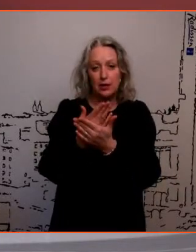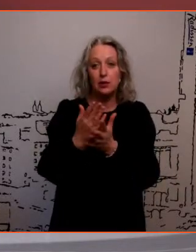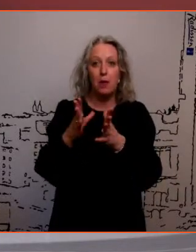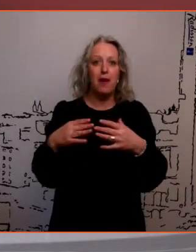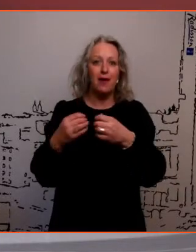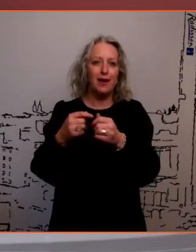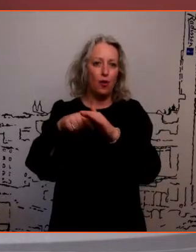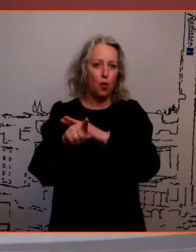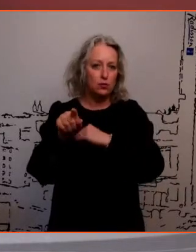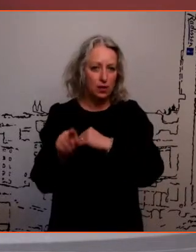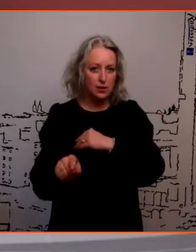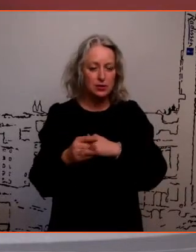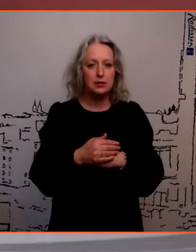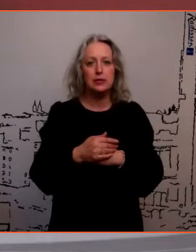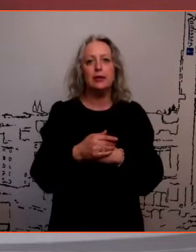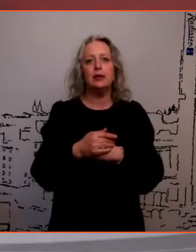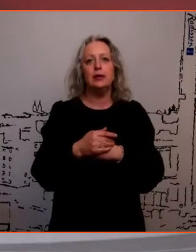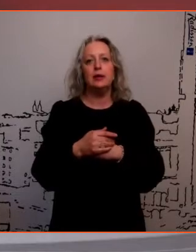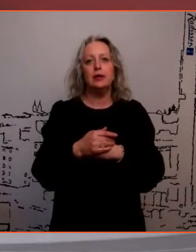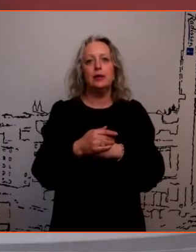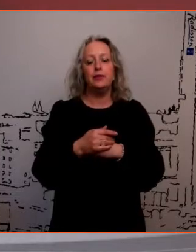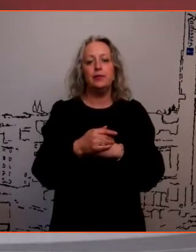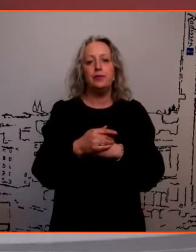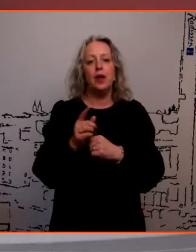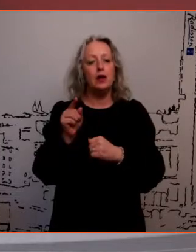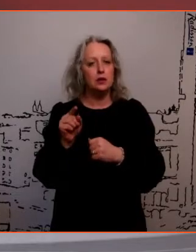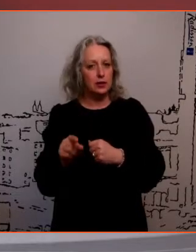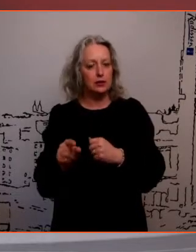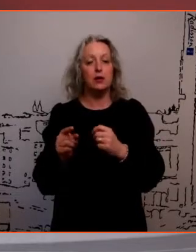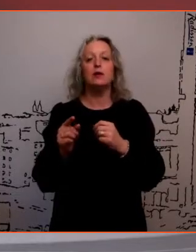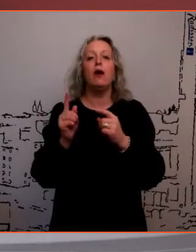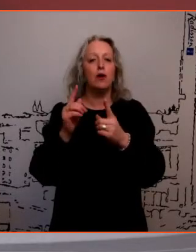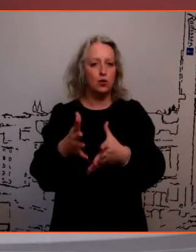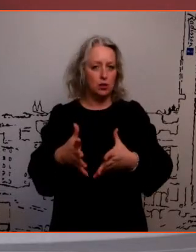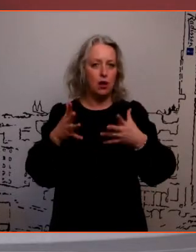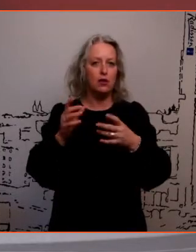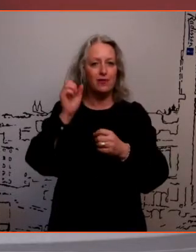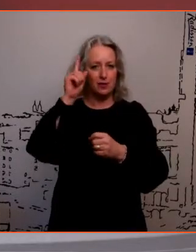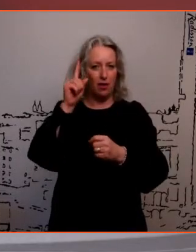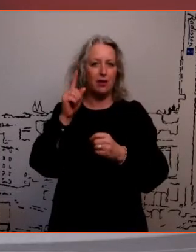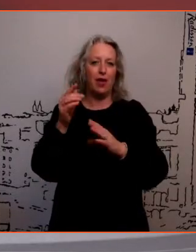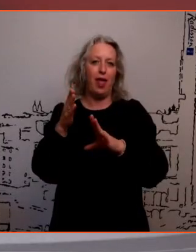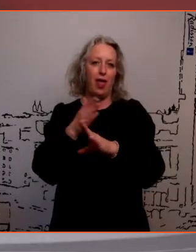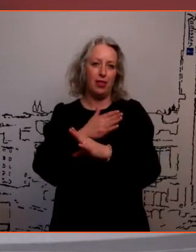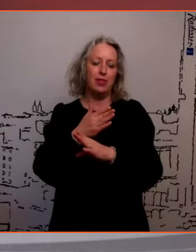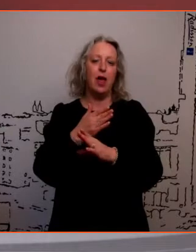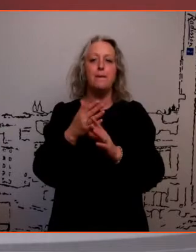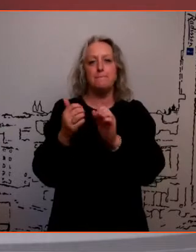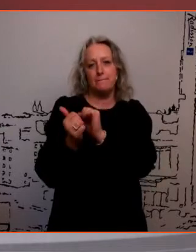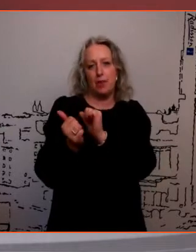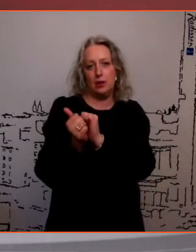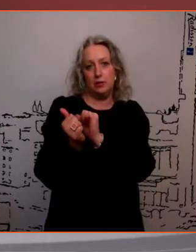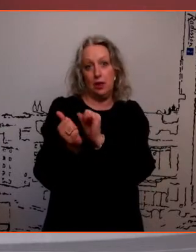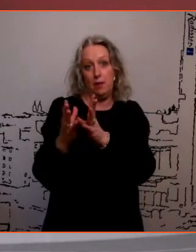perekonnas, leibkonnas üksuses, et siis mõtlge mõista on tark tegu rääkida selle teise leibkonnas oleva